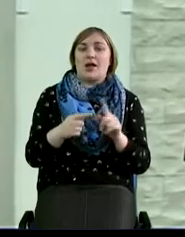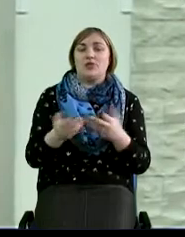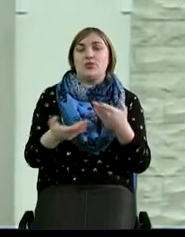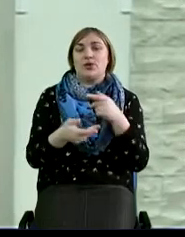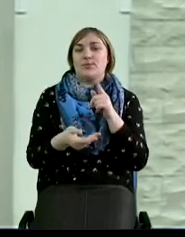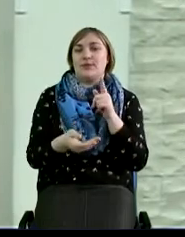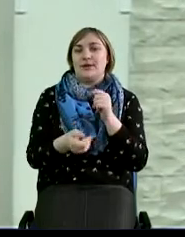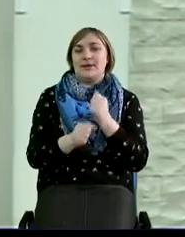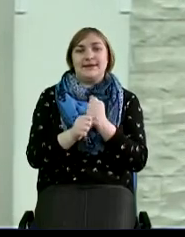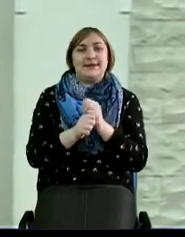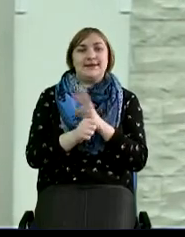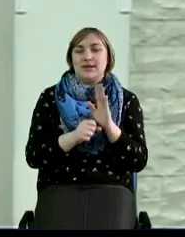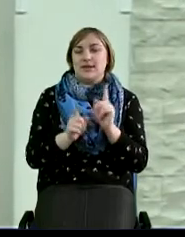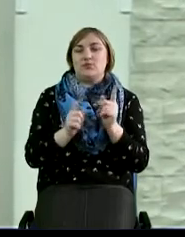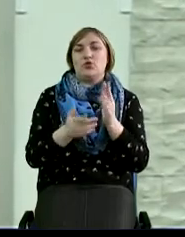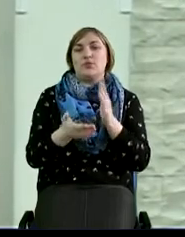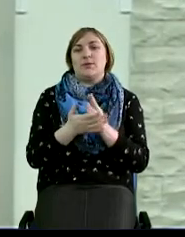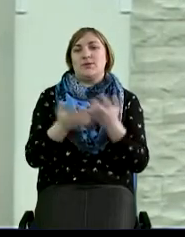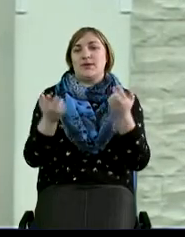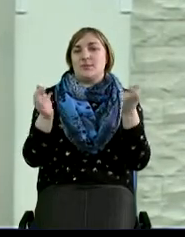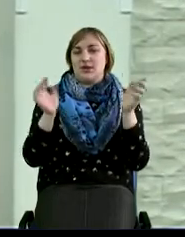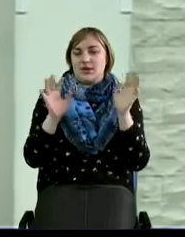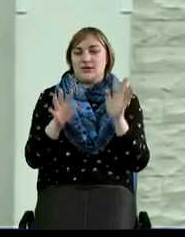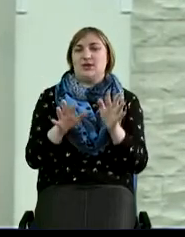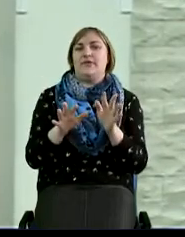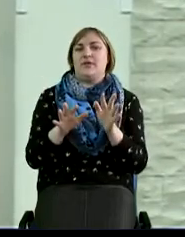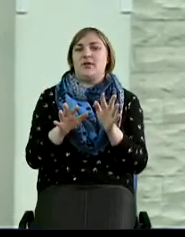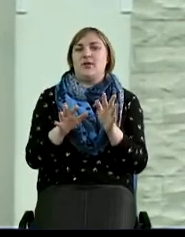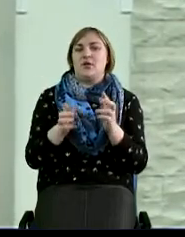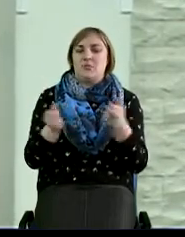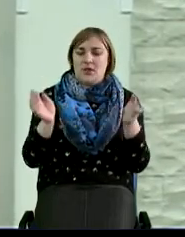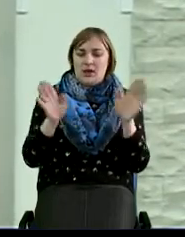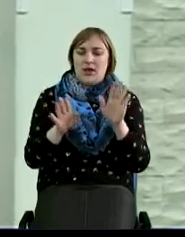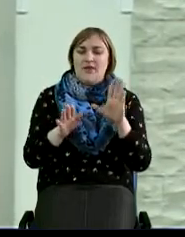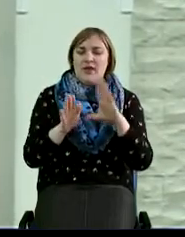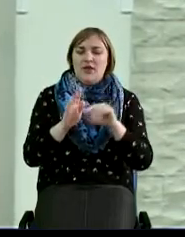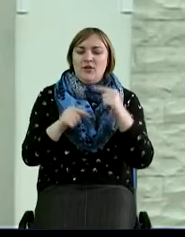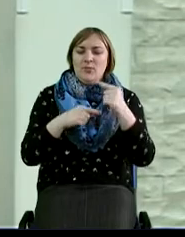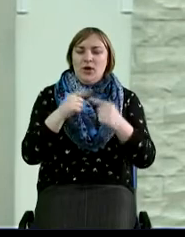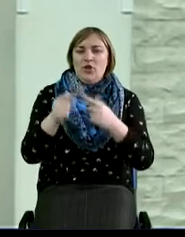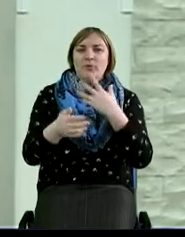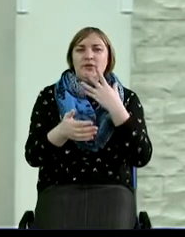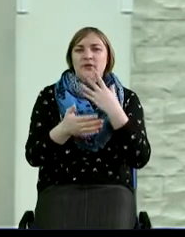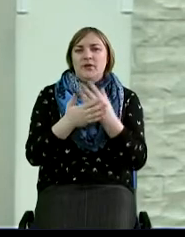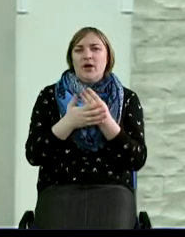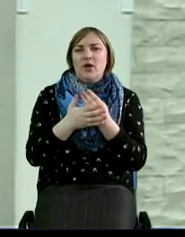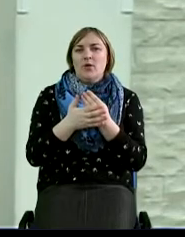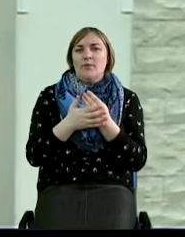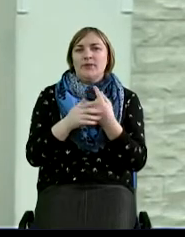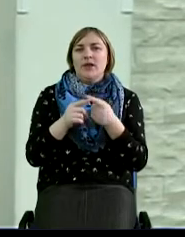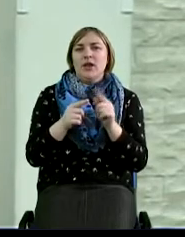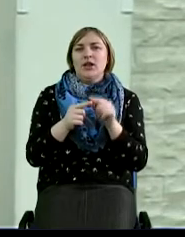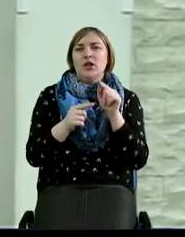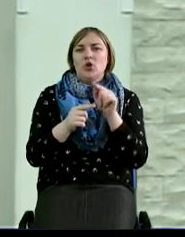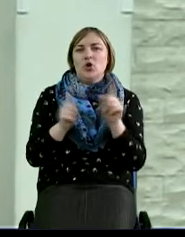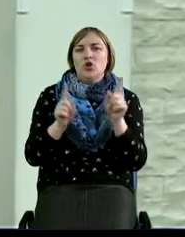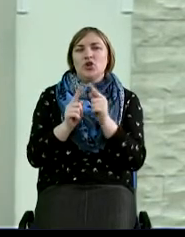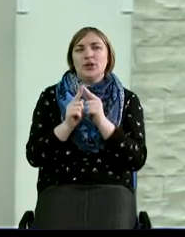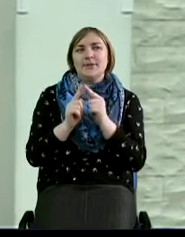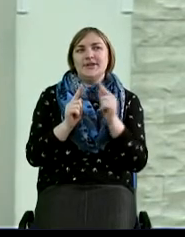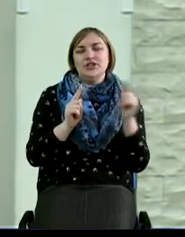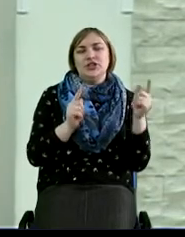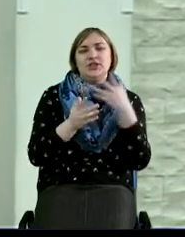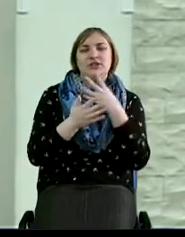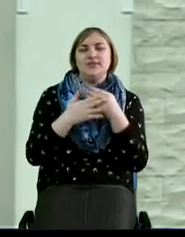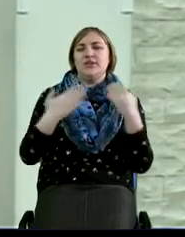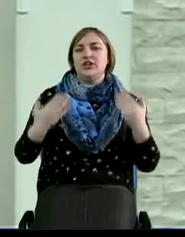иметь вот именно это благословение, благословение в потомстве своем, это то, что на протяжении своей